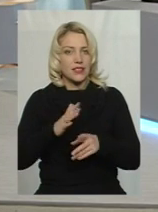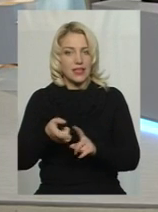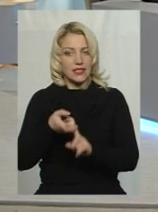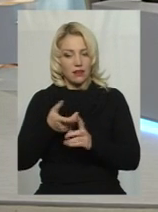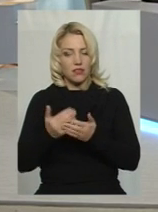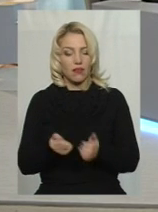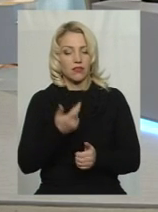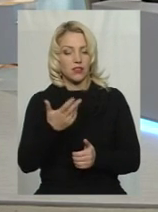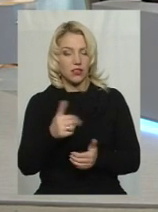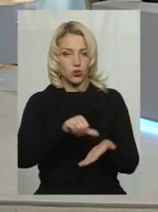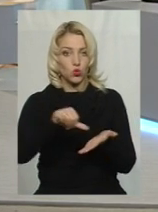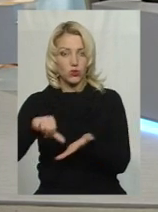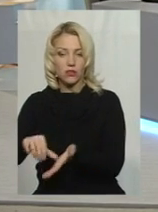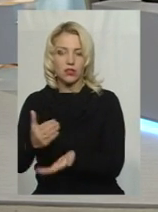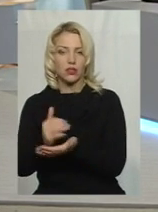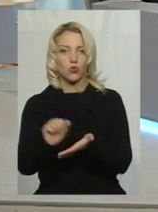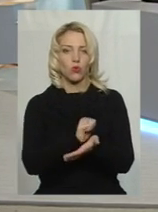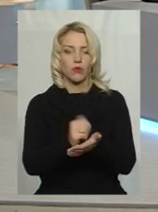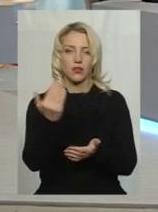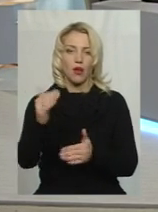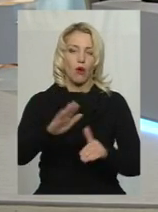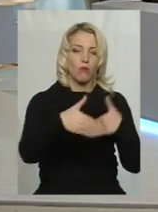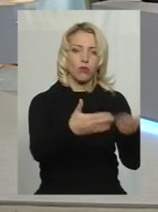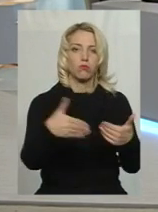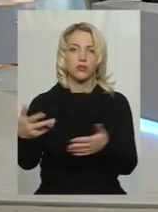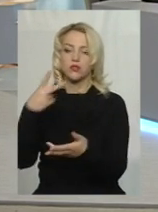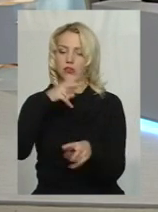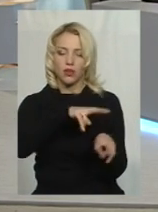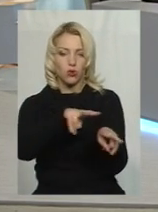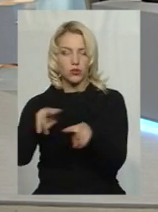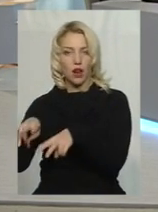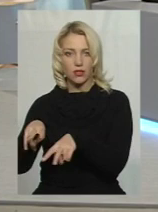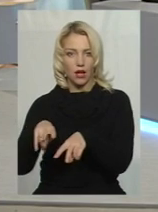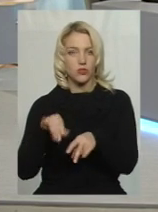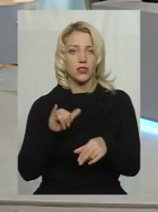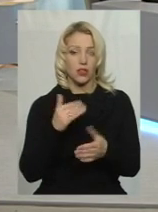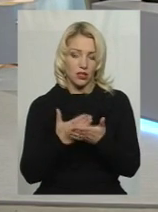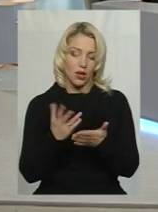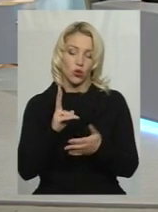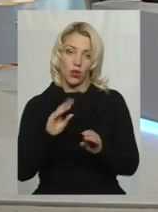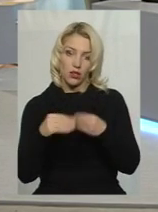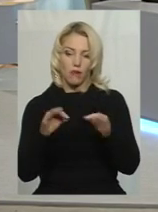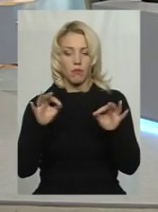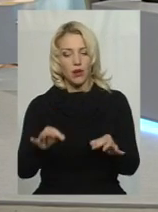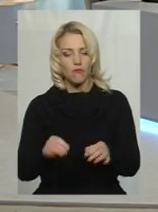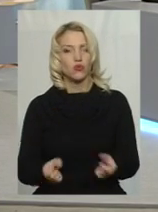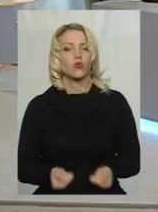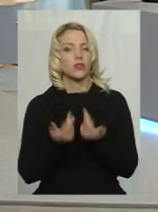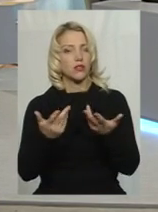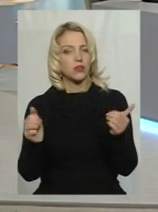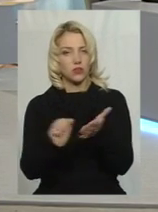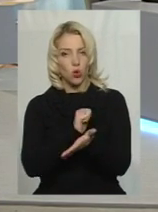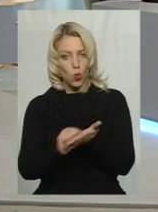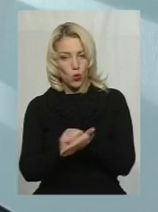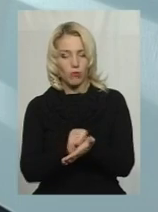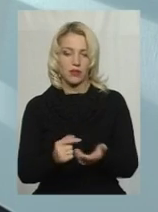учасників, подають документи, їхні пропозиції розглядаються, і той, хто надав правильну кількість документів відповідно до технічного завдання,